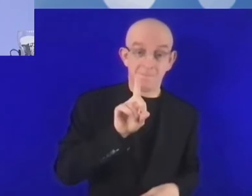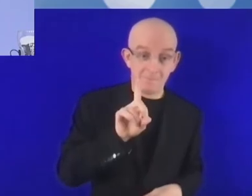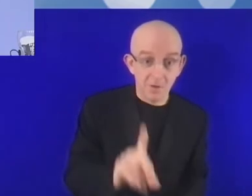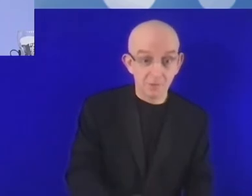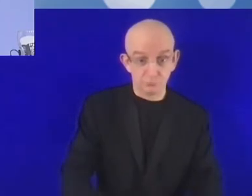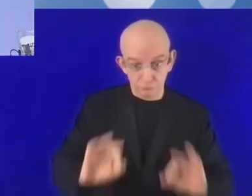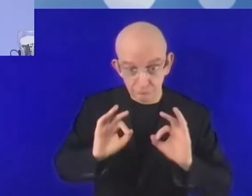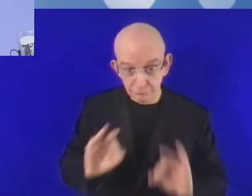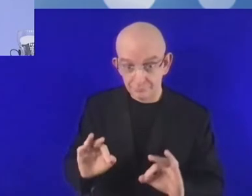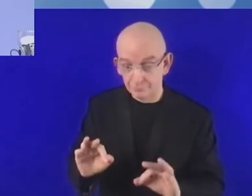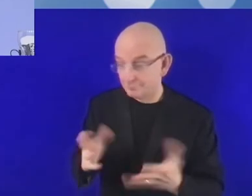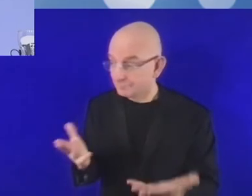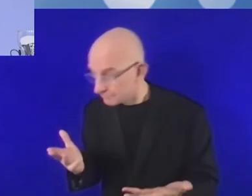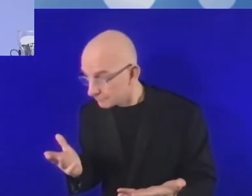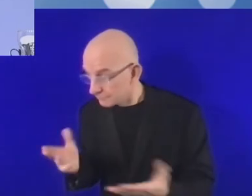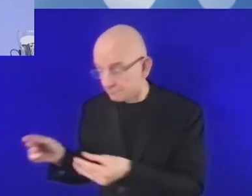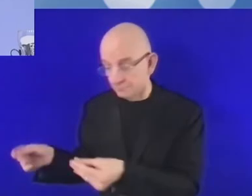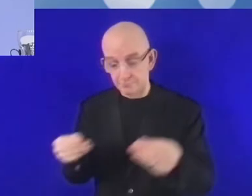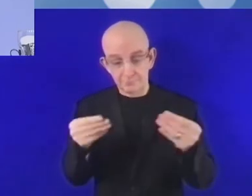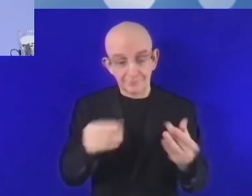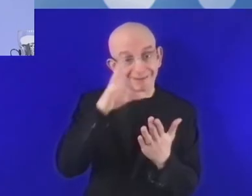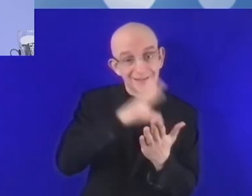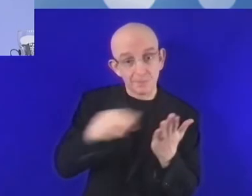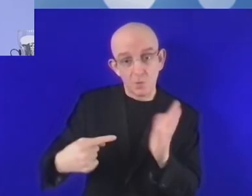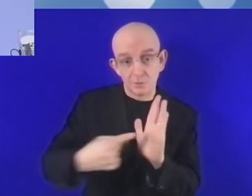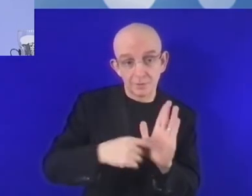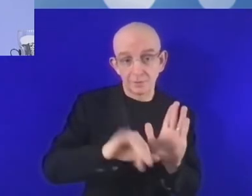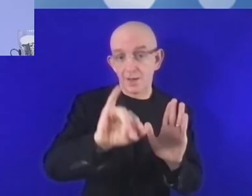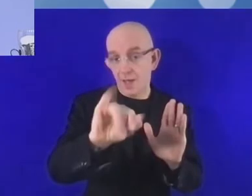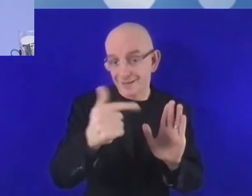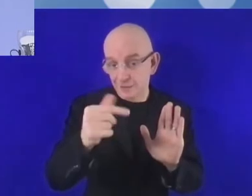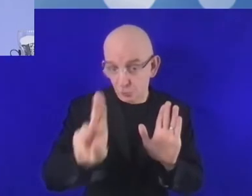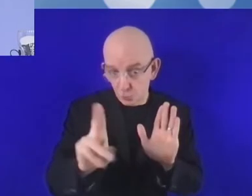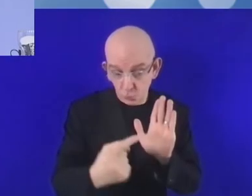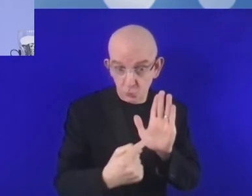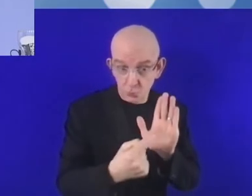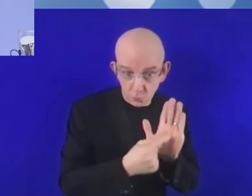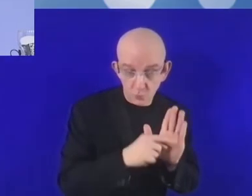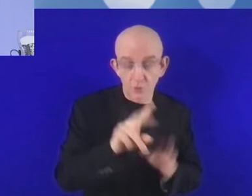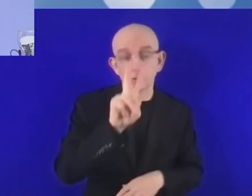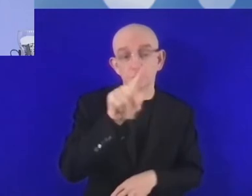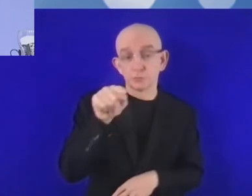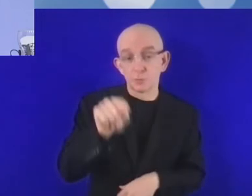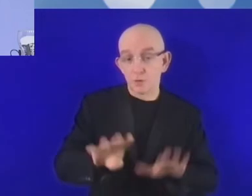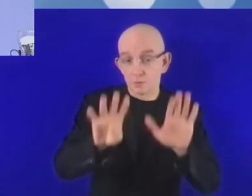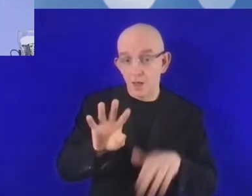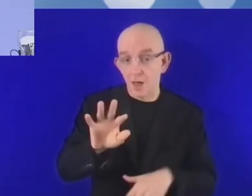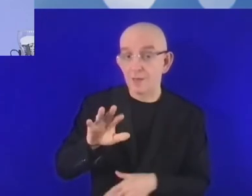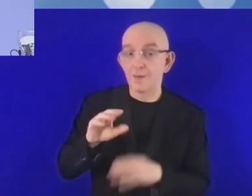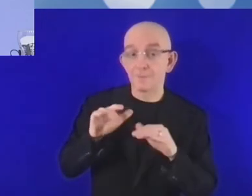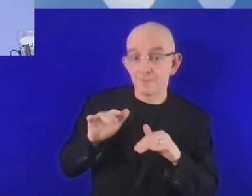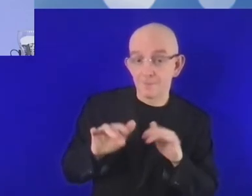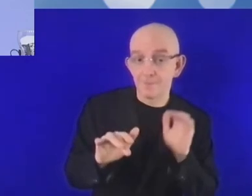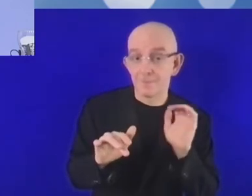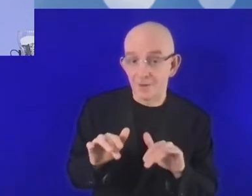ITU, w dalszym ciągu około 3 miliardów osób nie ma podłączenia do